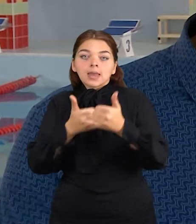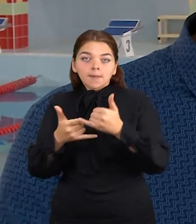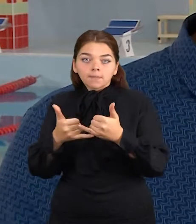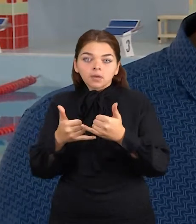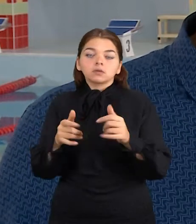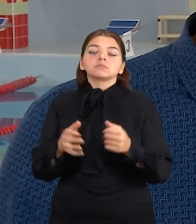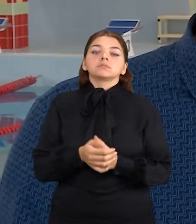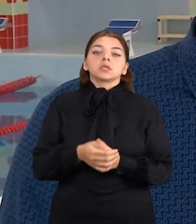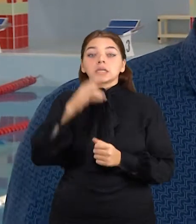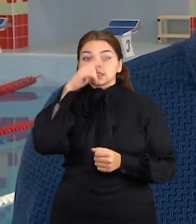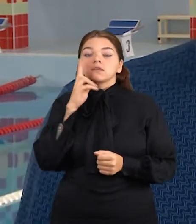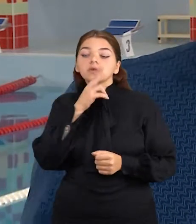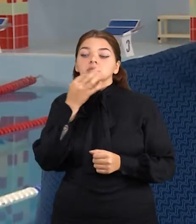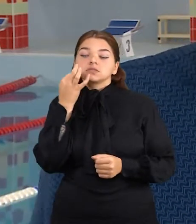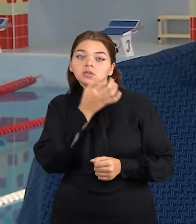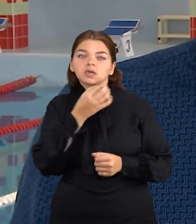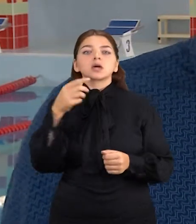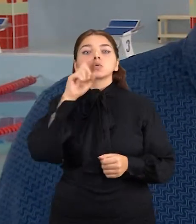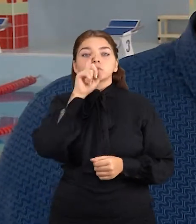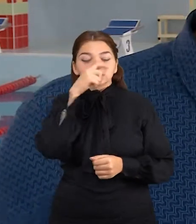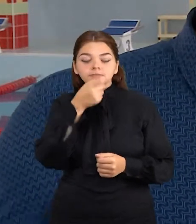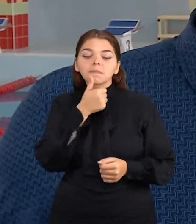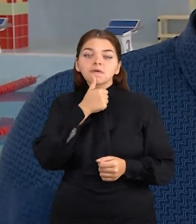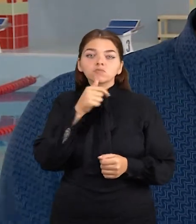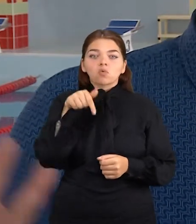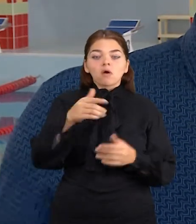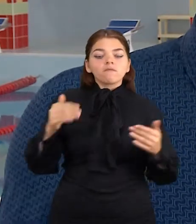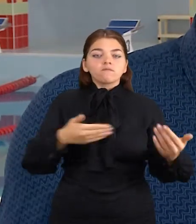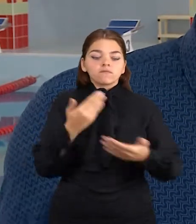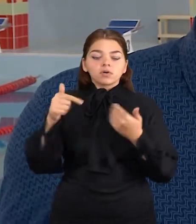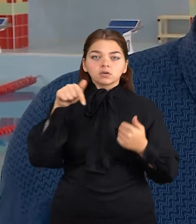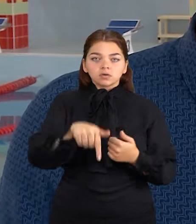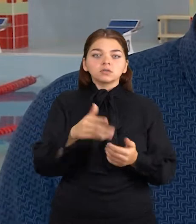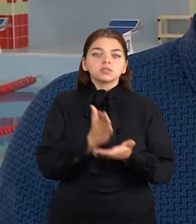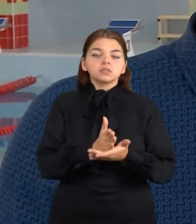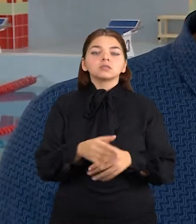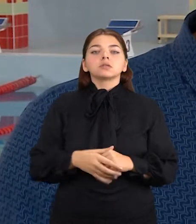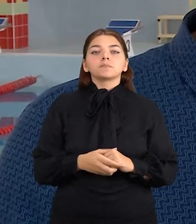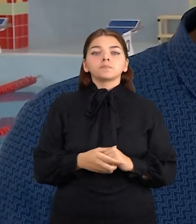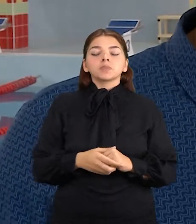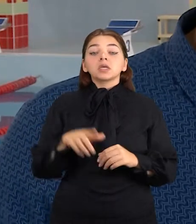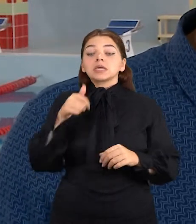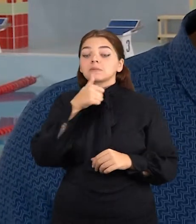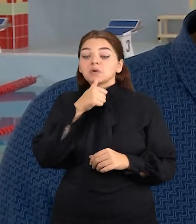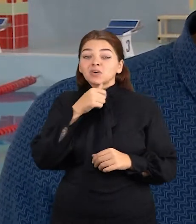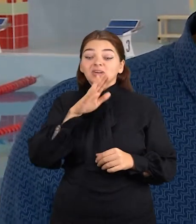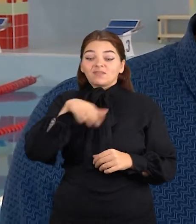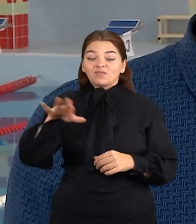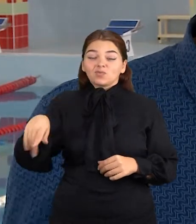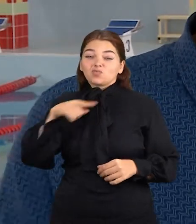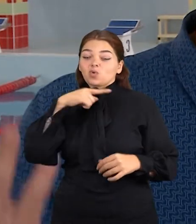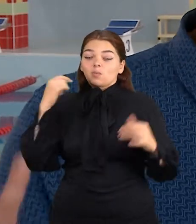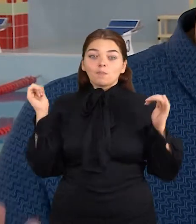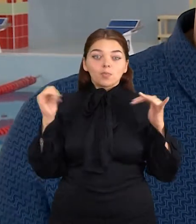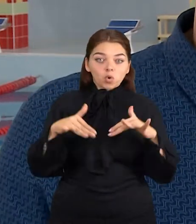va kaip teveliai minėjo rūkšties, buvimas vandenyje. Ir nuo didelio kiekio vaiko, vaikų baseinė,